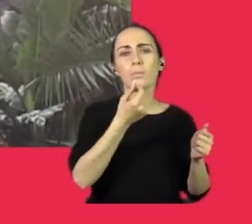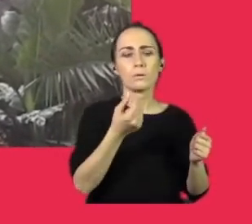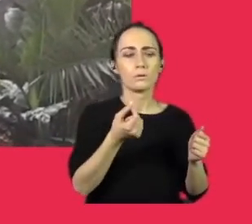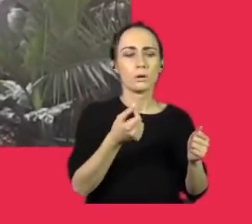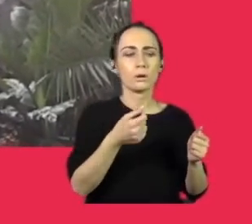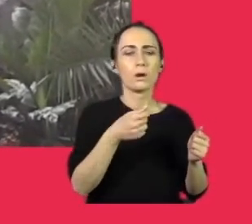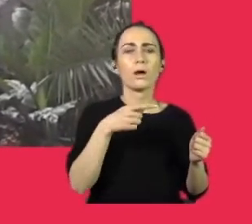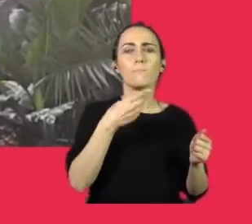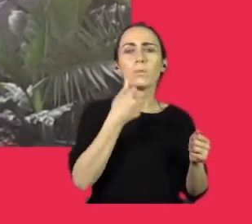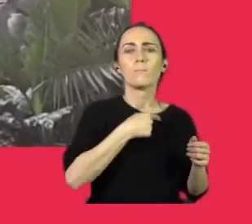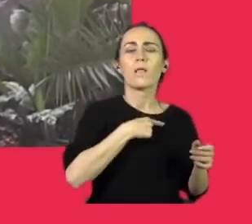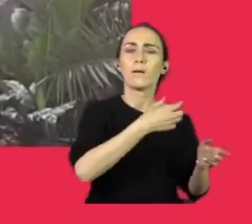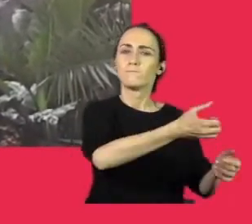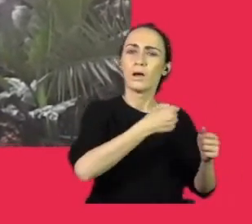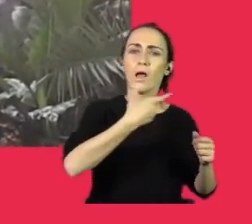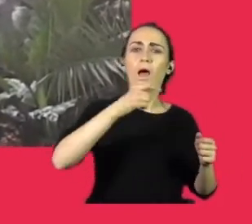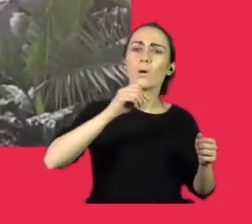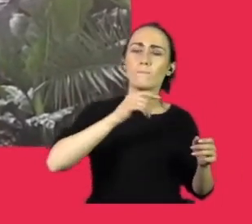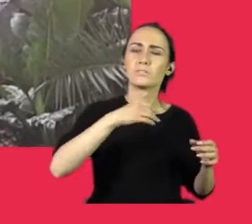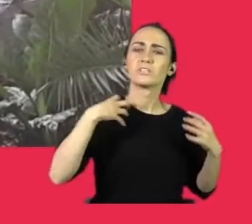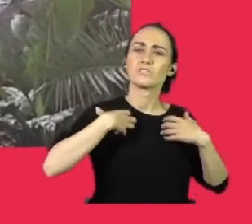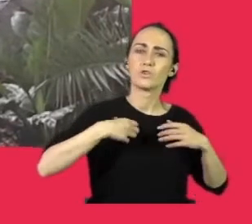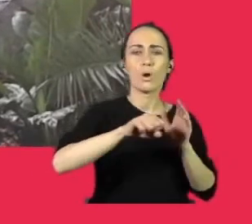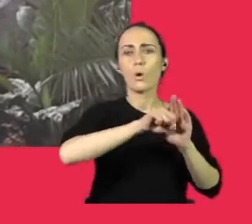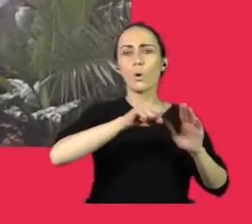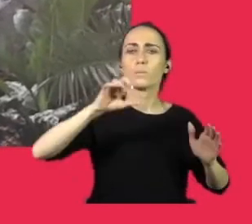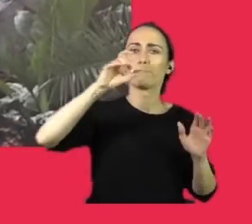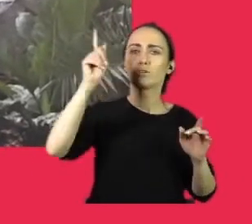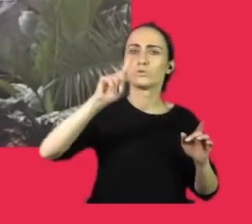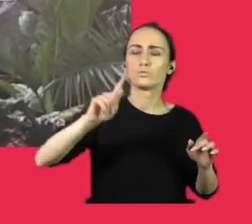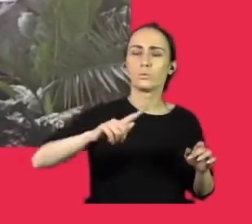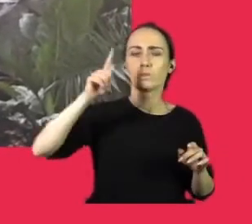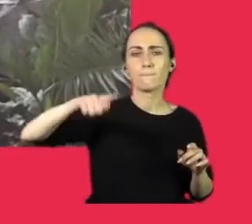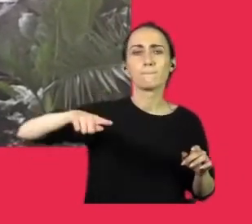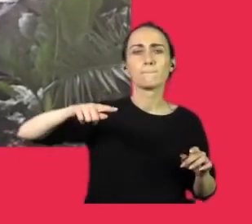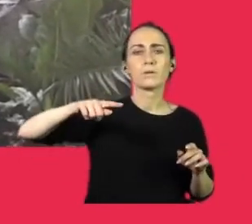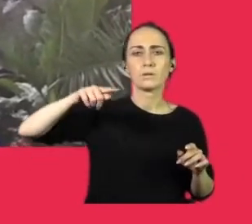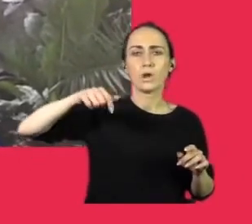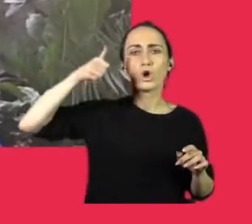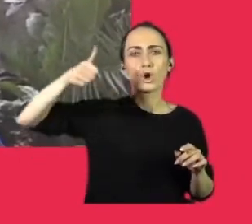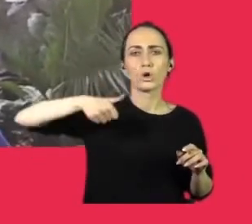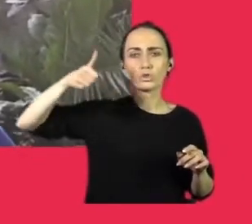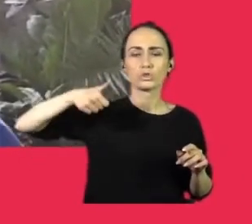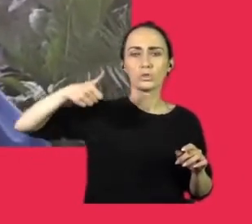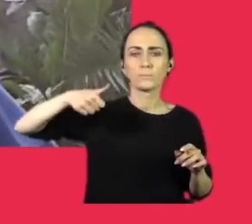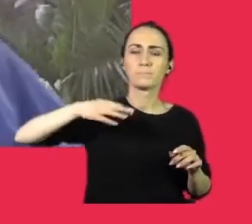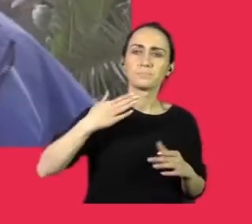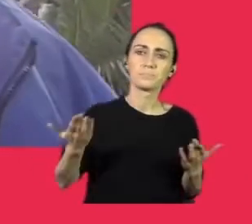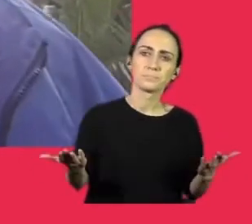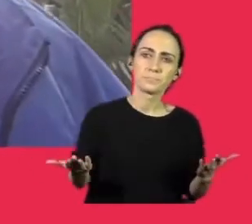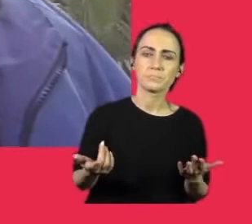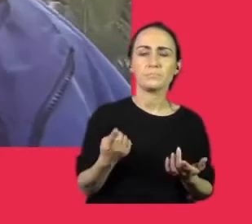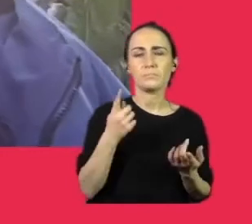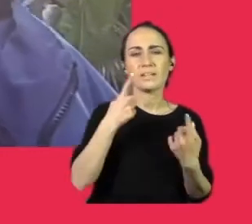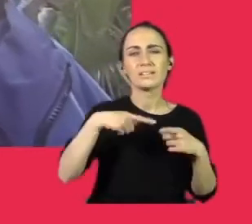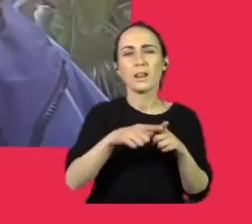złotych rocznie. Chodzi o rozmiar zwierzęcia? Czyli na przykład słonie są droższe, a maleńkie małże... To zależy. Nie,